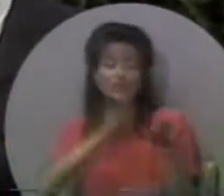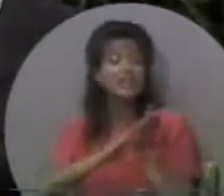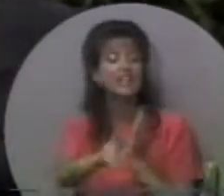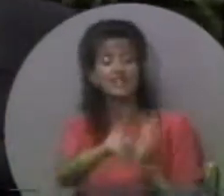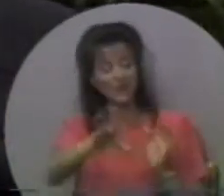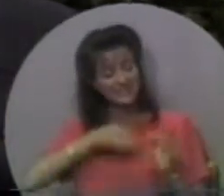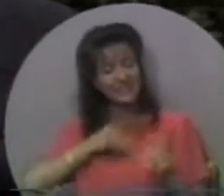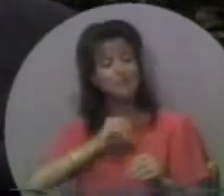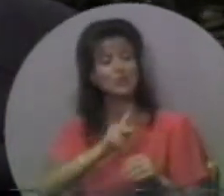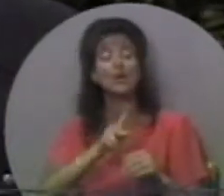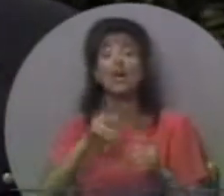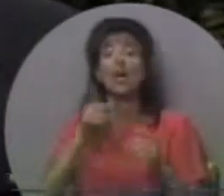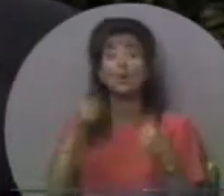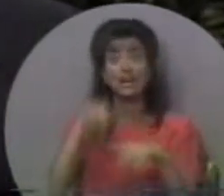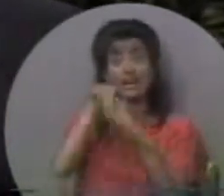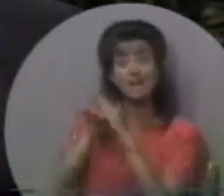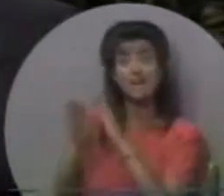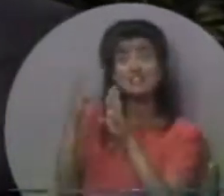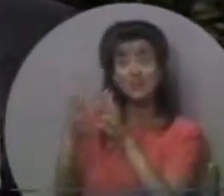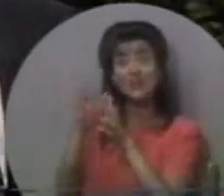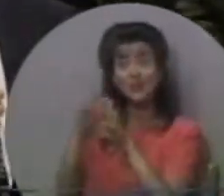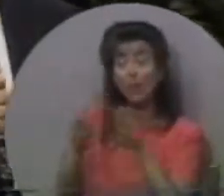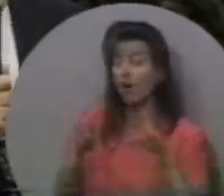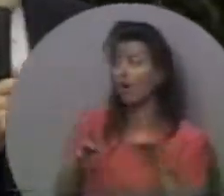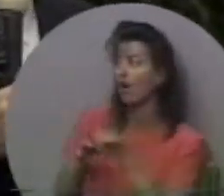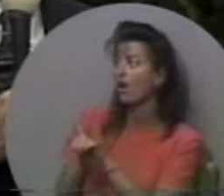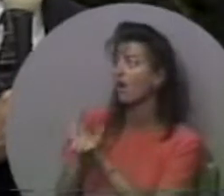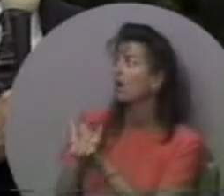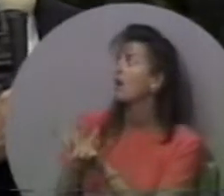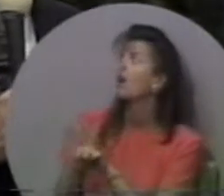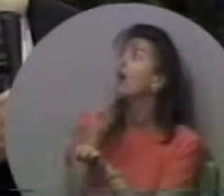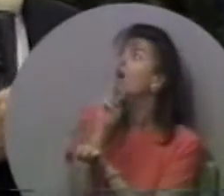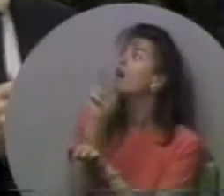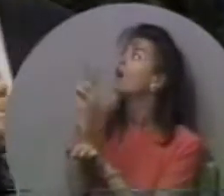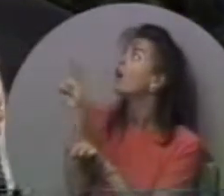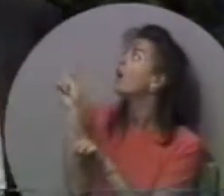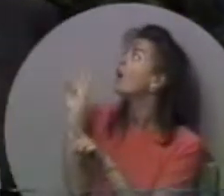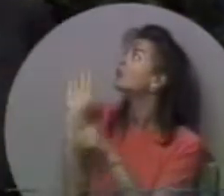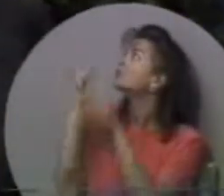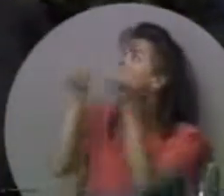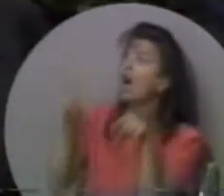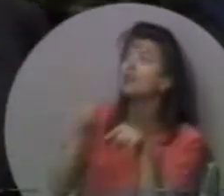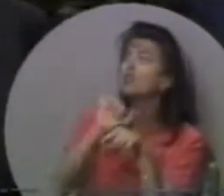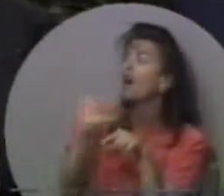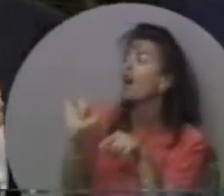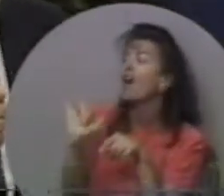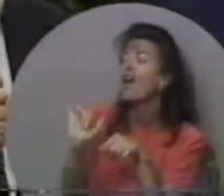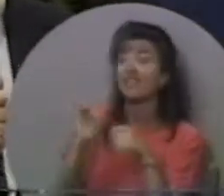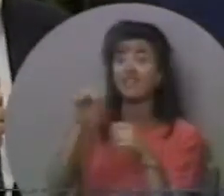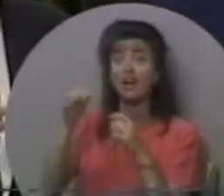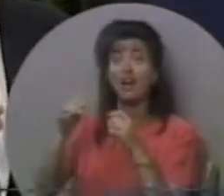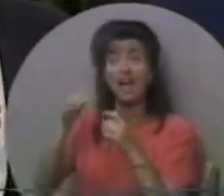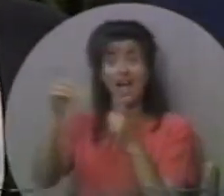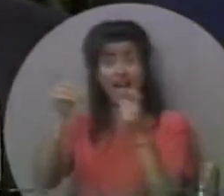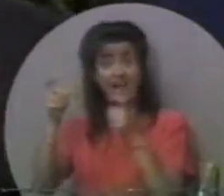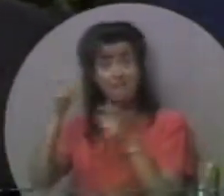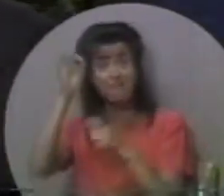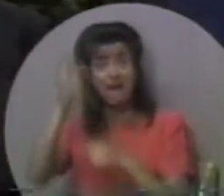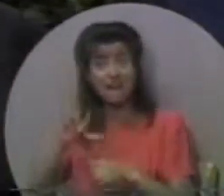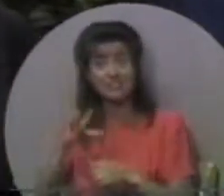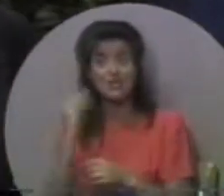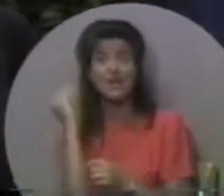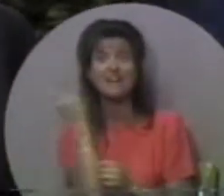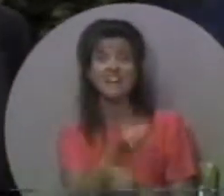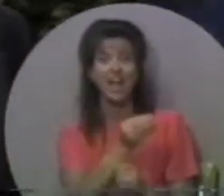новий годинник і перстень і призасентували, коли він прийшов. він був повністю відновлений,